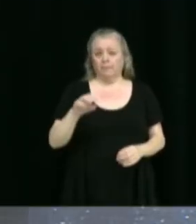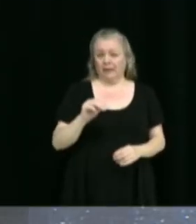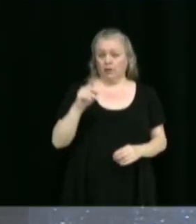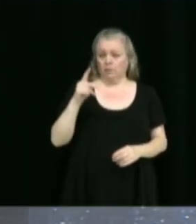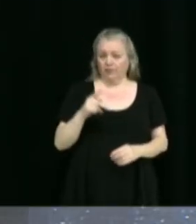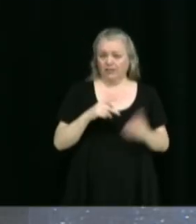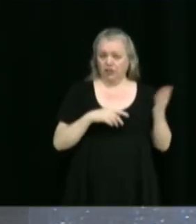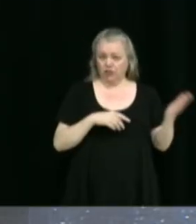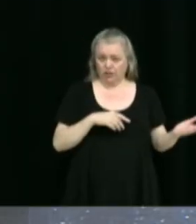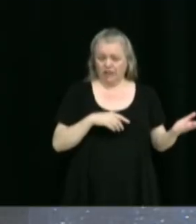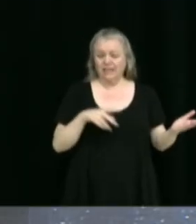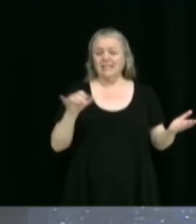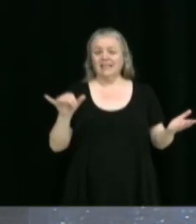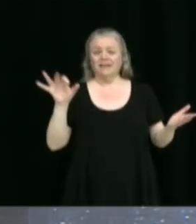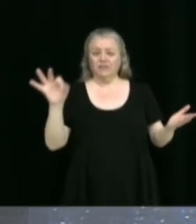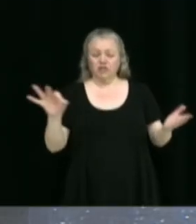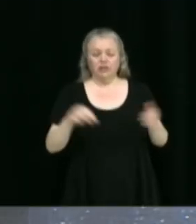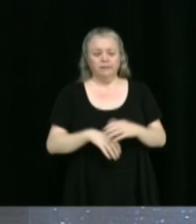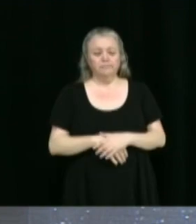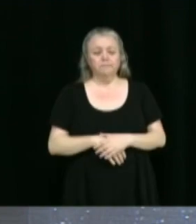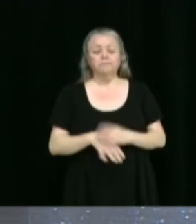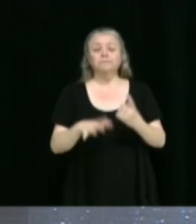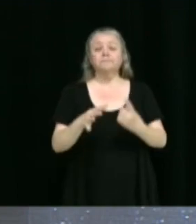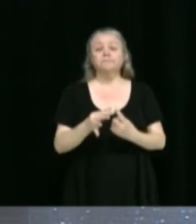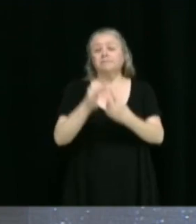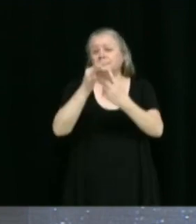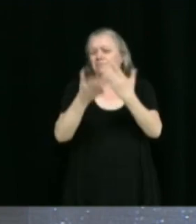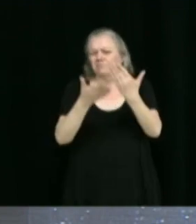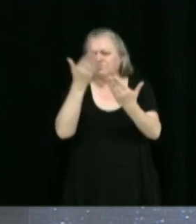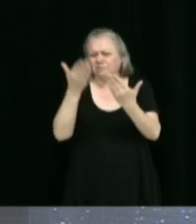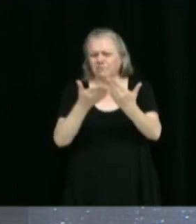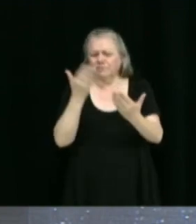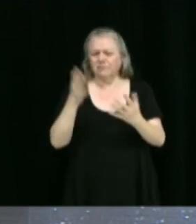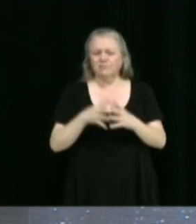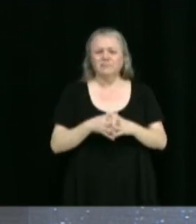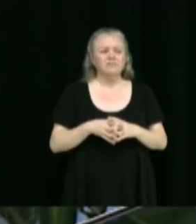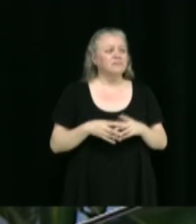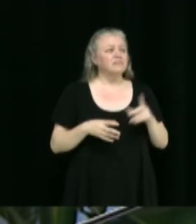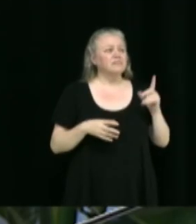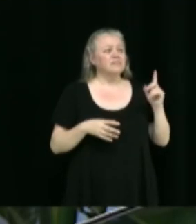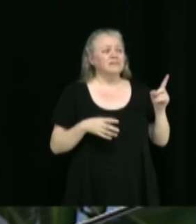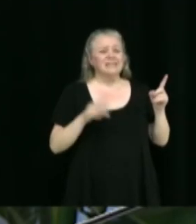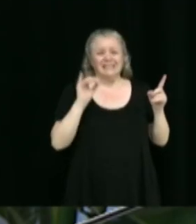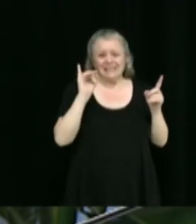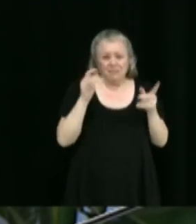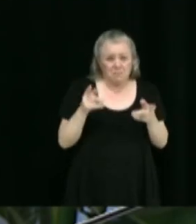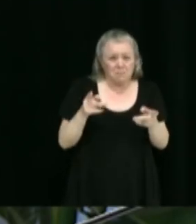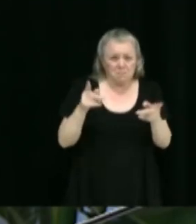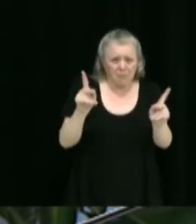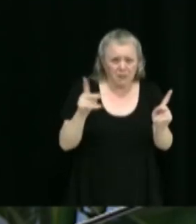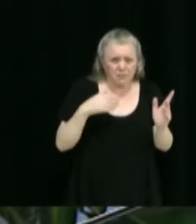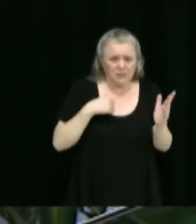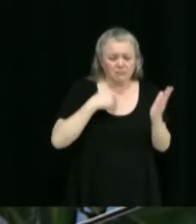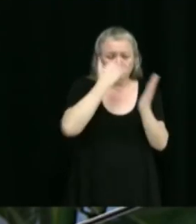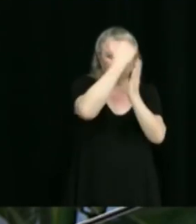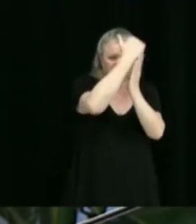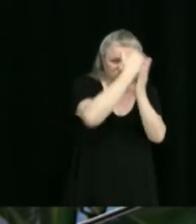Annick Fréchette dérogations mineures. Si vous permettez, on va les adopter en bloc.